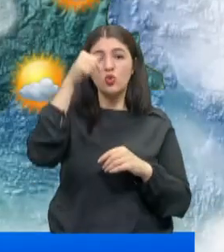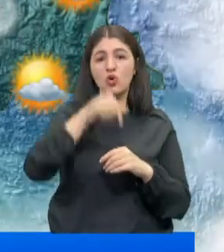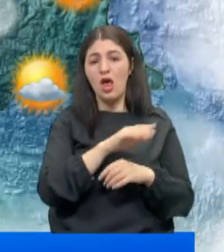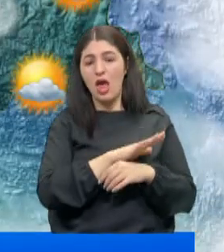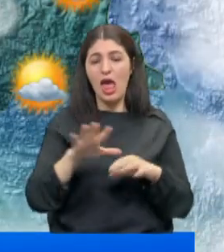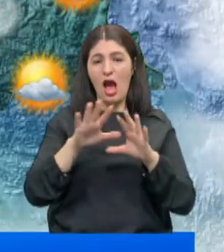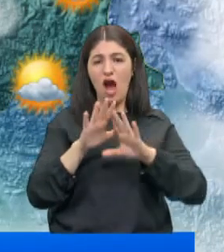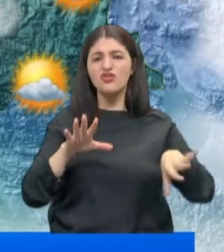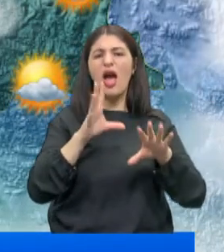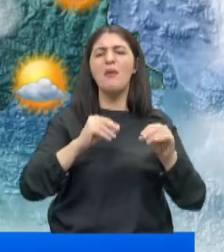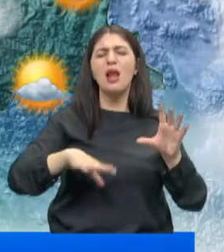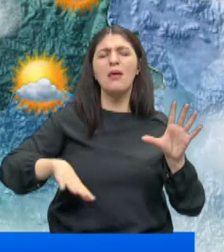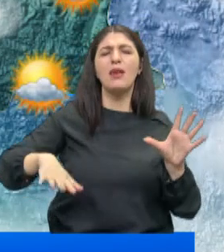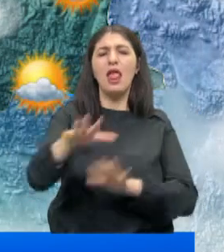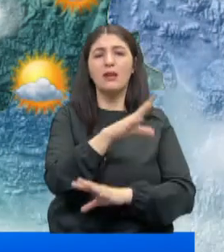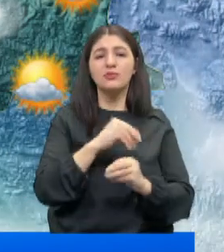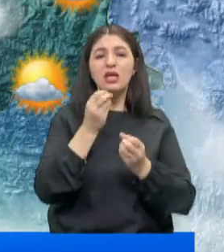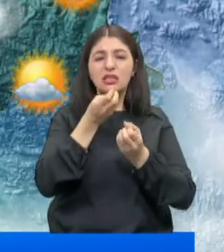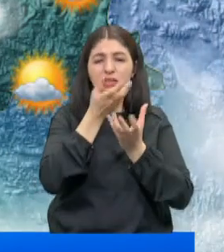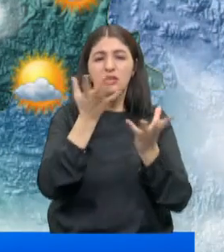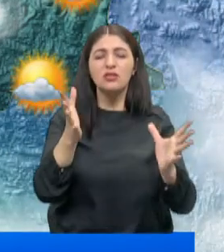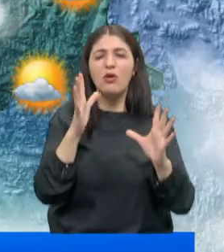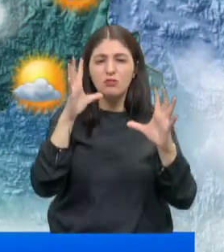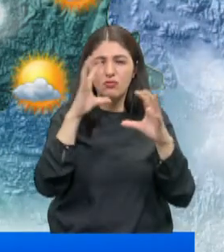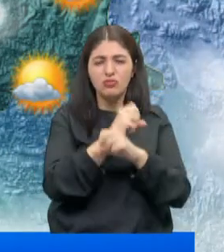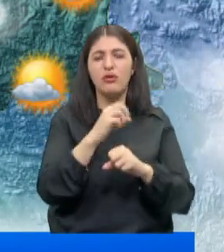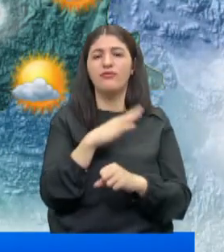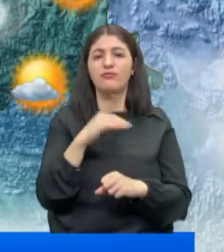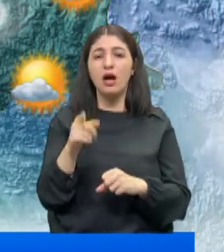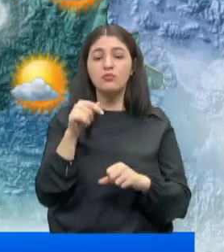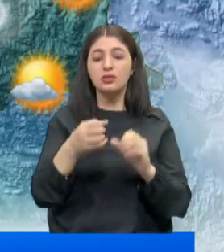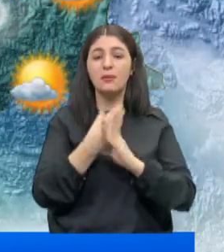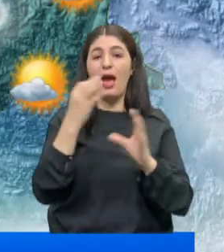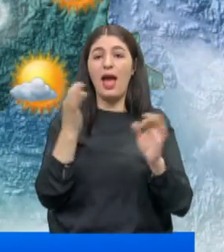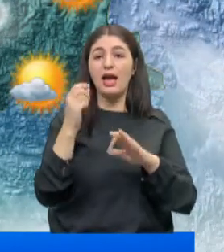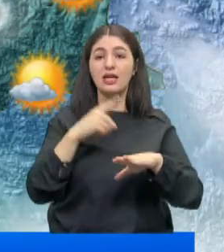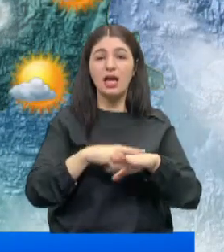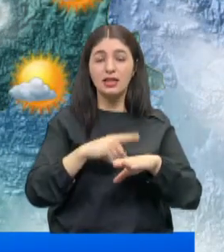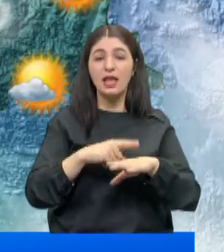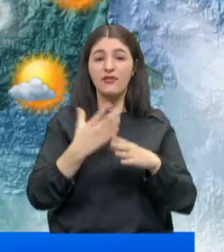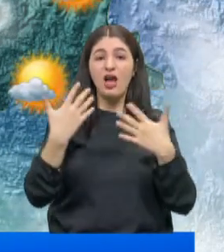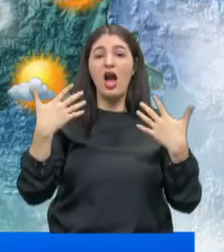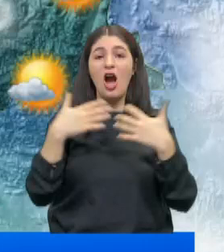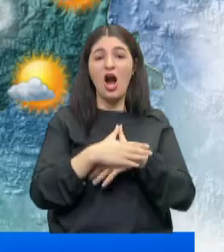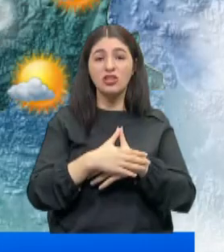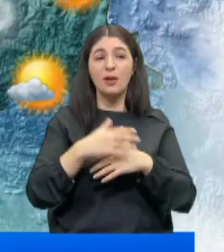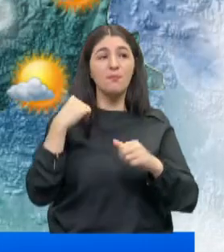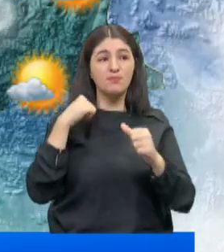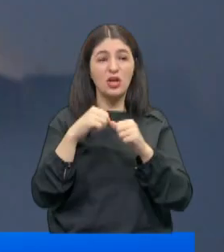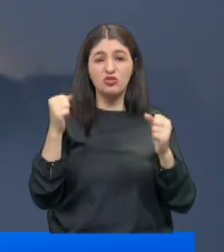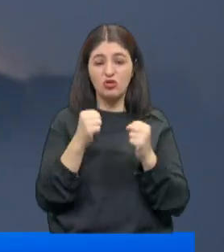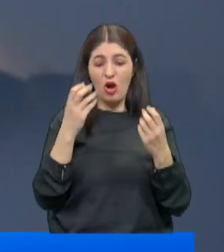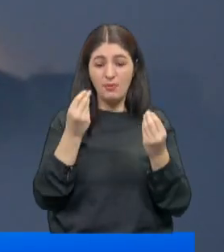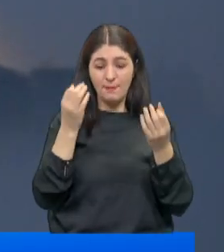hattı hariç hemen hemen tüm kesimlerde ise sis ve pus bekleniyor. Bu sabah erken saatlerde ve akşam hava yeniden soğumaya